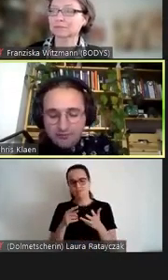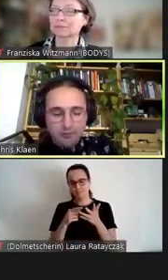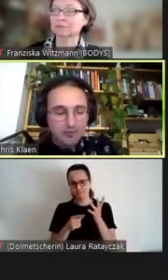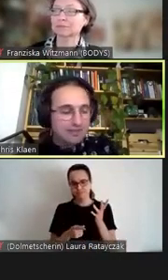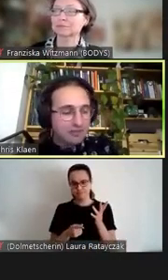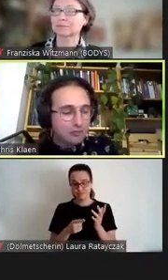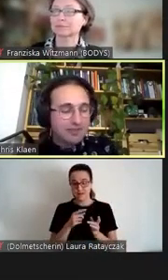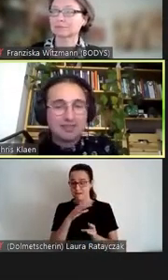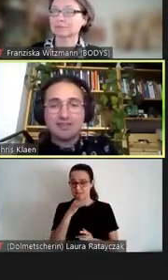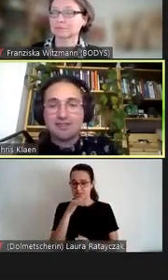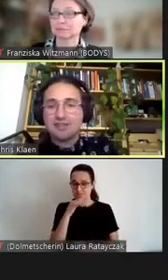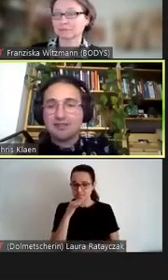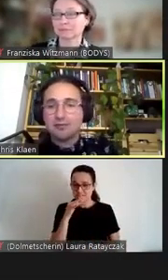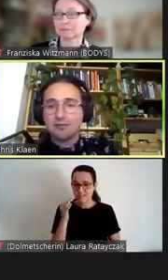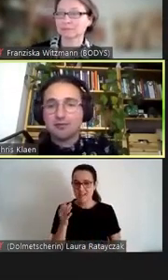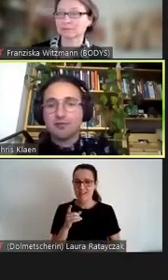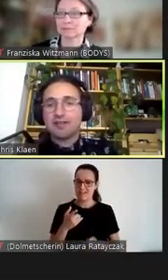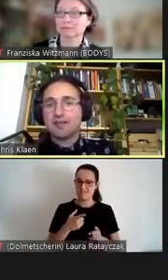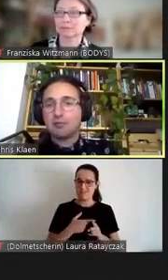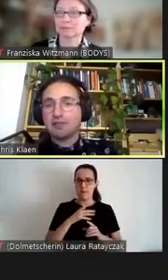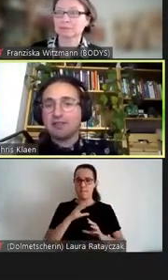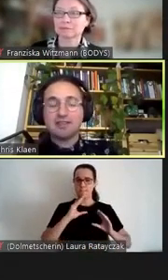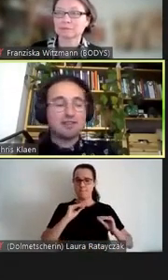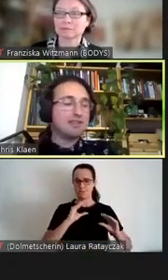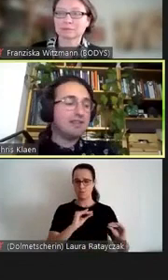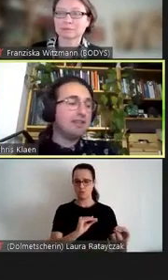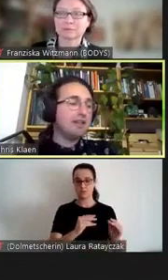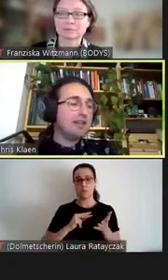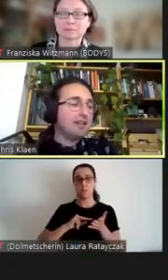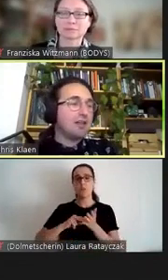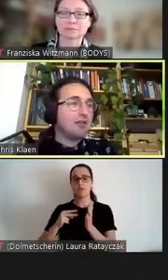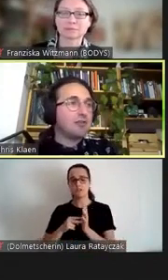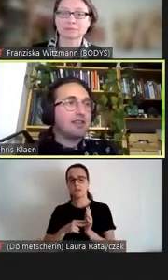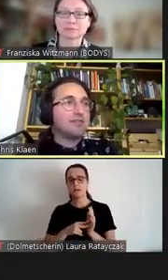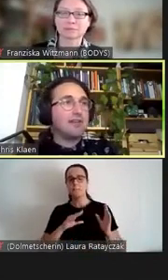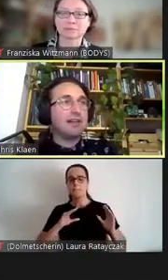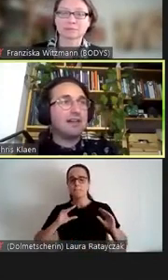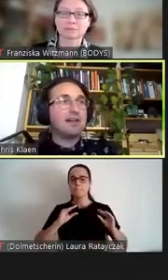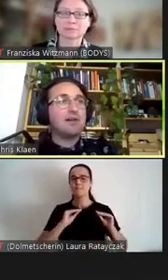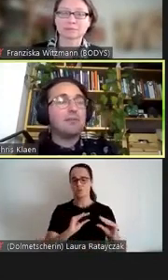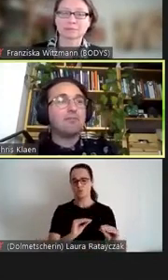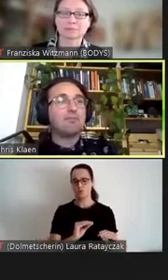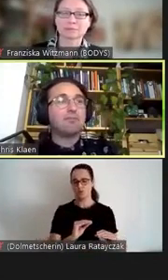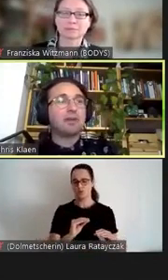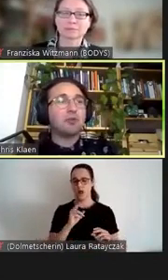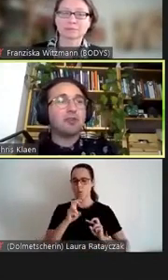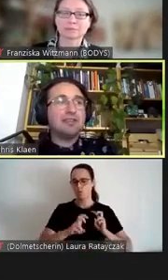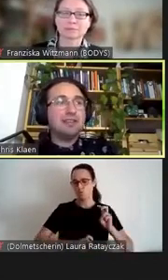genutzt wurde, instrumentalisiert wurde von einer Politik, die drauf und an war,